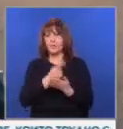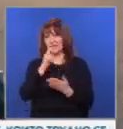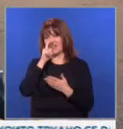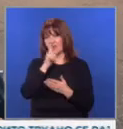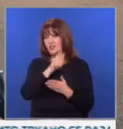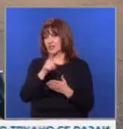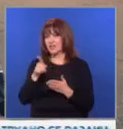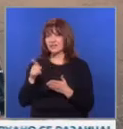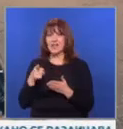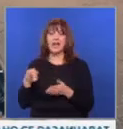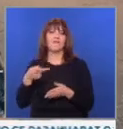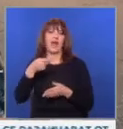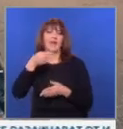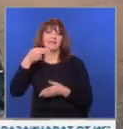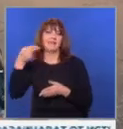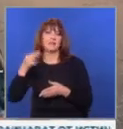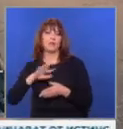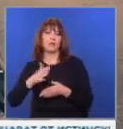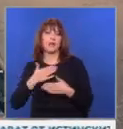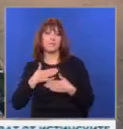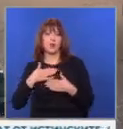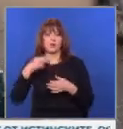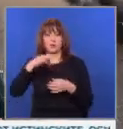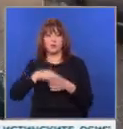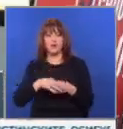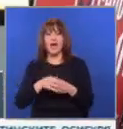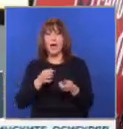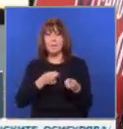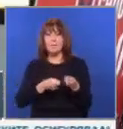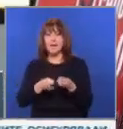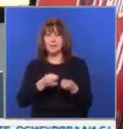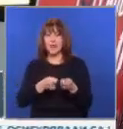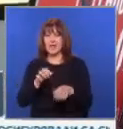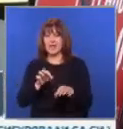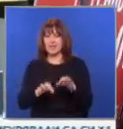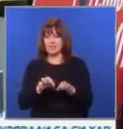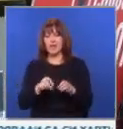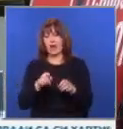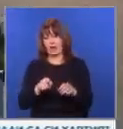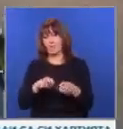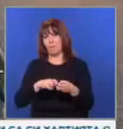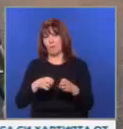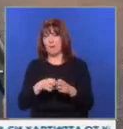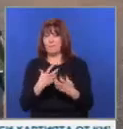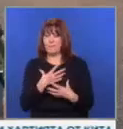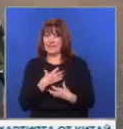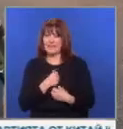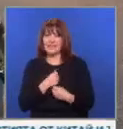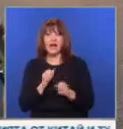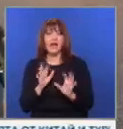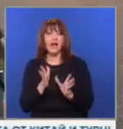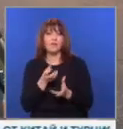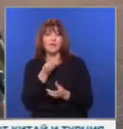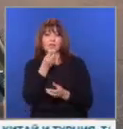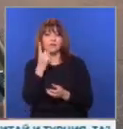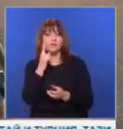всеки. Тя е сред темите, които определят моя вод. Манипулирането на изборите е реален проблем. Притеснена съм какво ще се